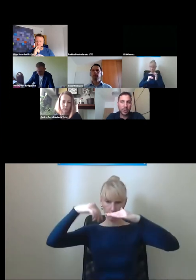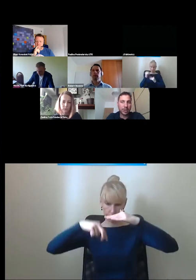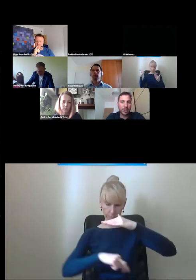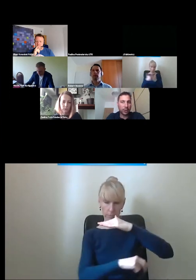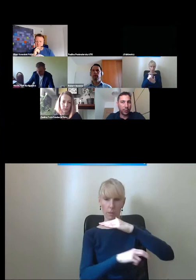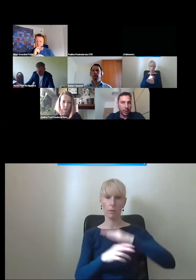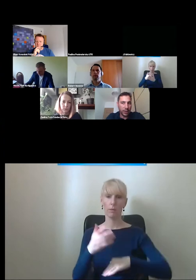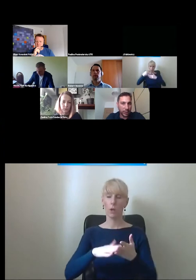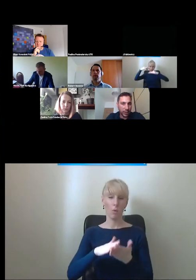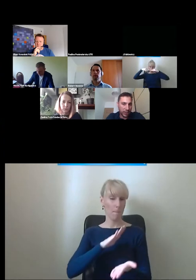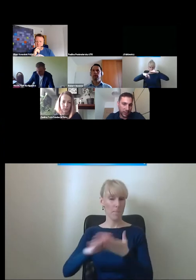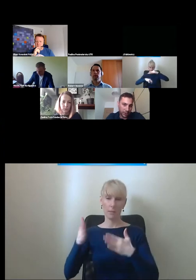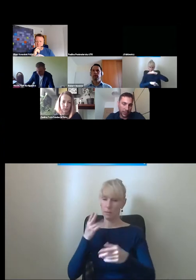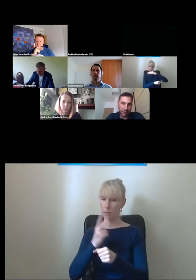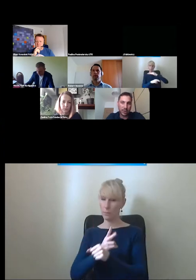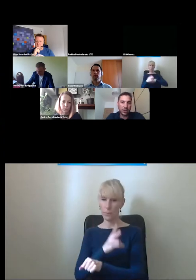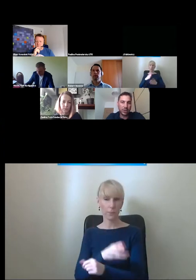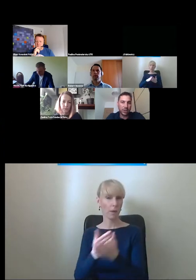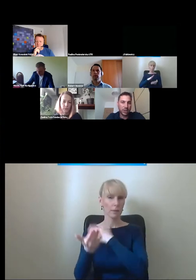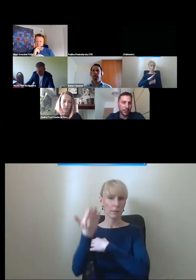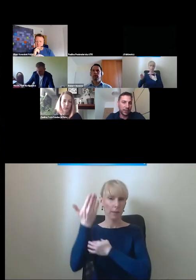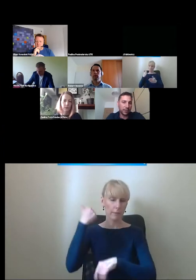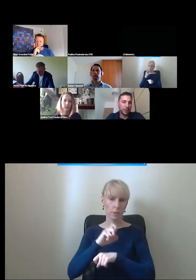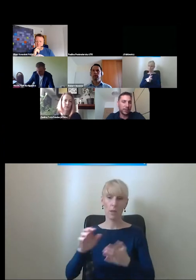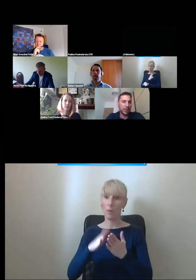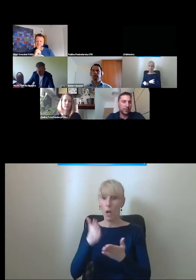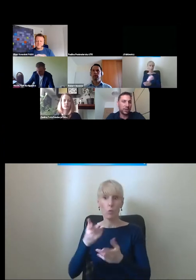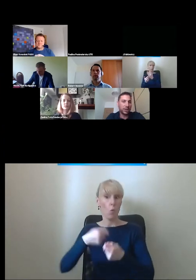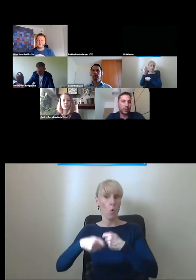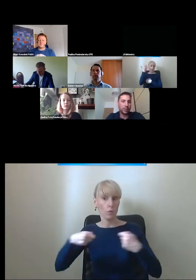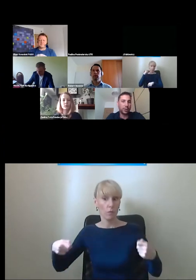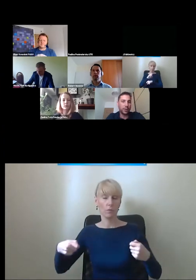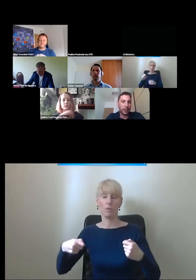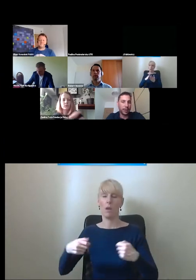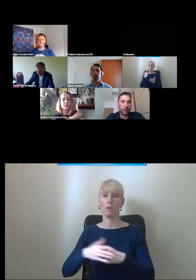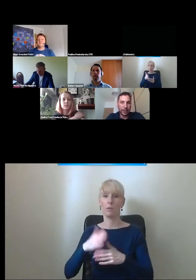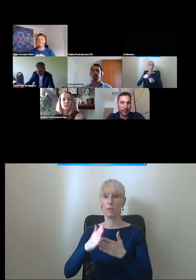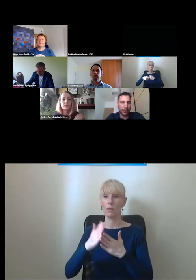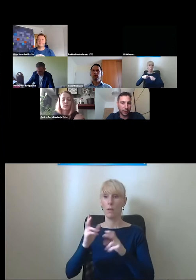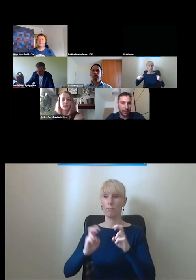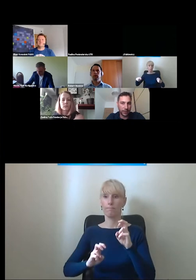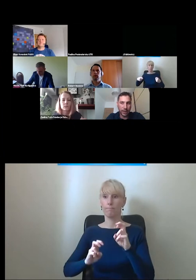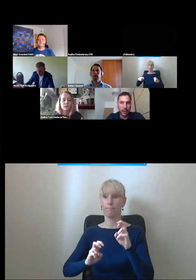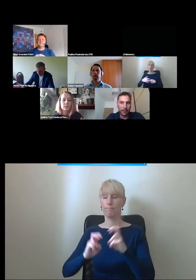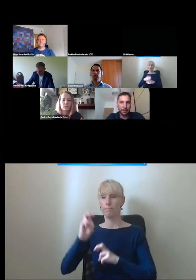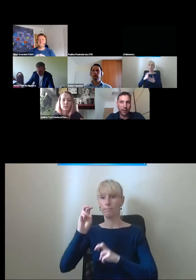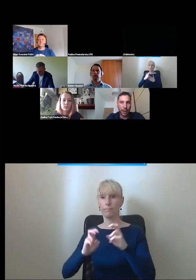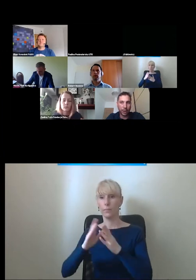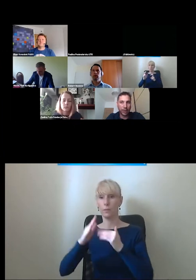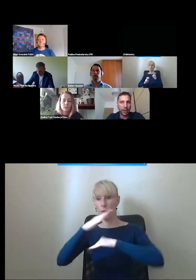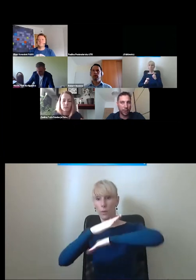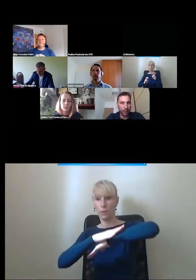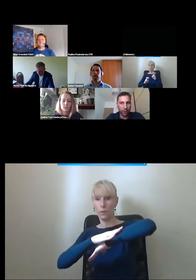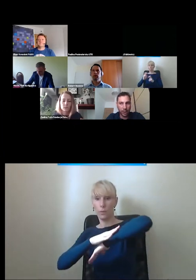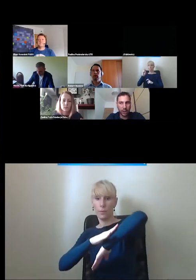problem niedostępnego przejścia podziemnego z zamierzchłych czasów został rozwiązany przez przebudowę klatek schodowych na